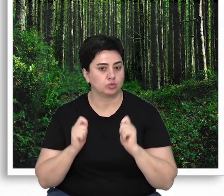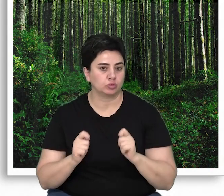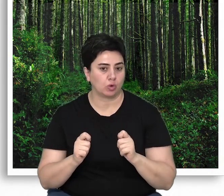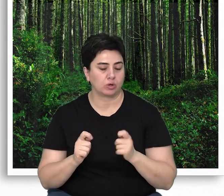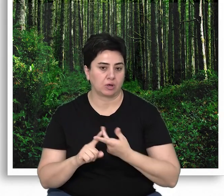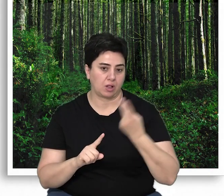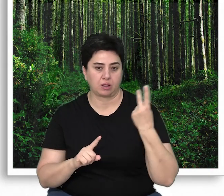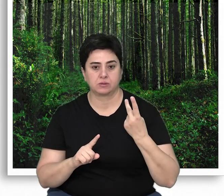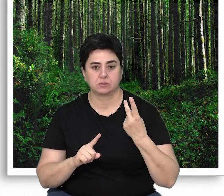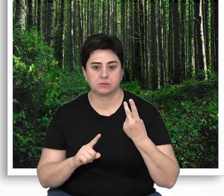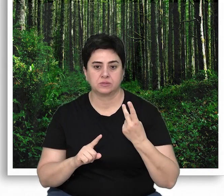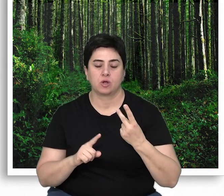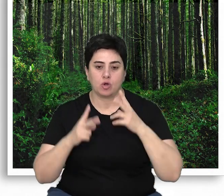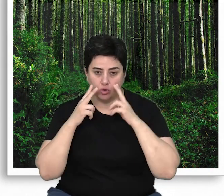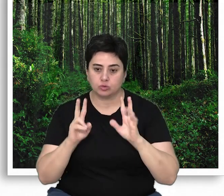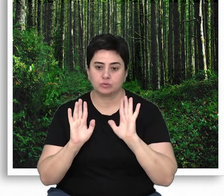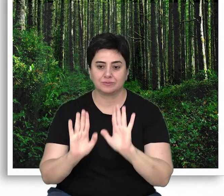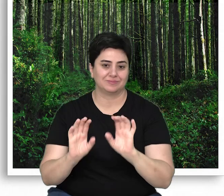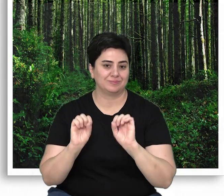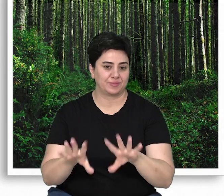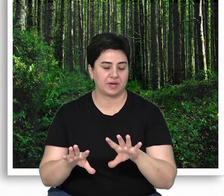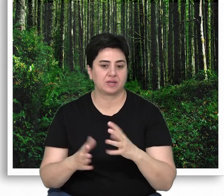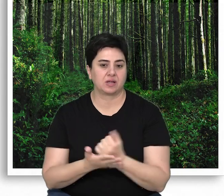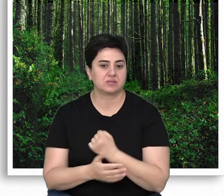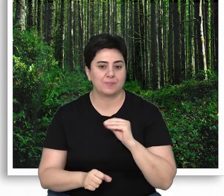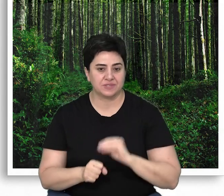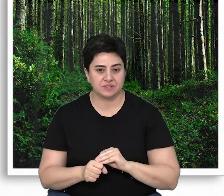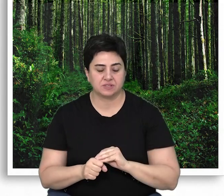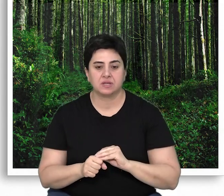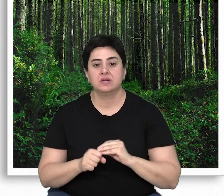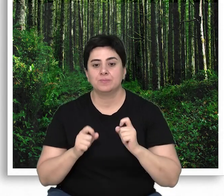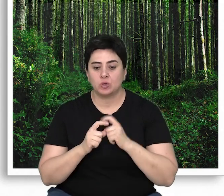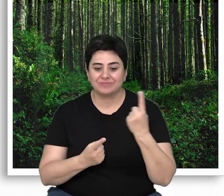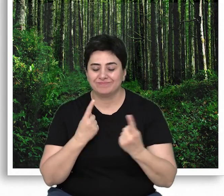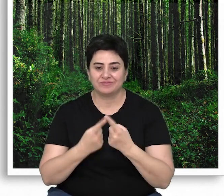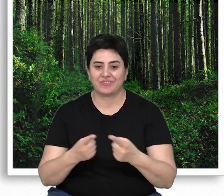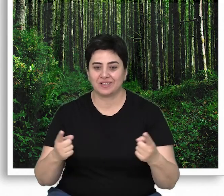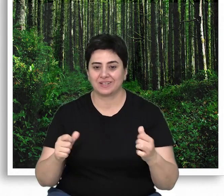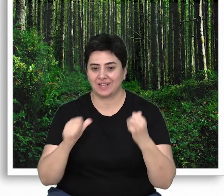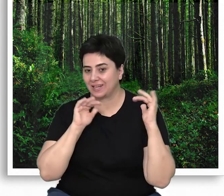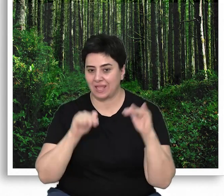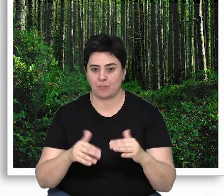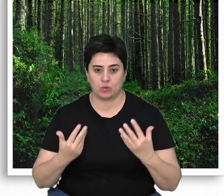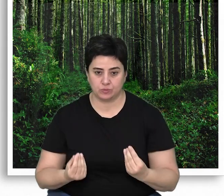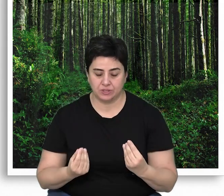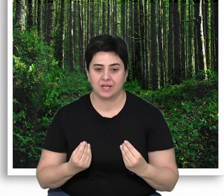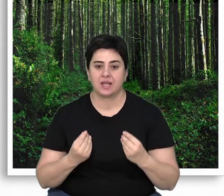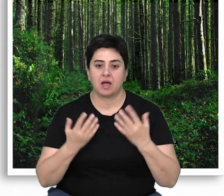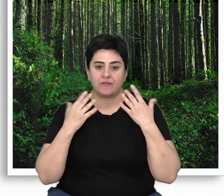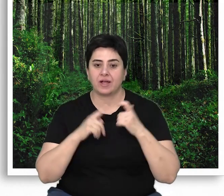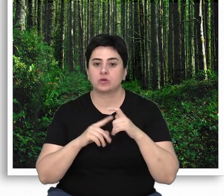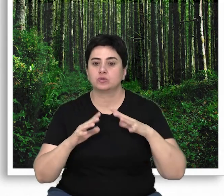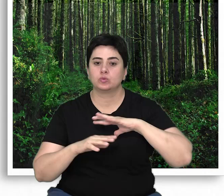bu etkilerin ortadan kalkarak özgün bir doğal yapının kazanılması, biyolojik çeşitliliğin geri gelmesi ve